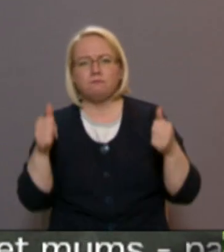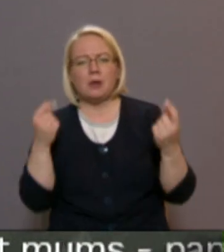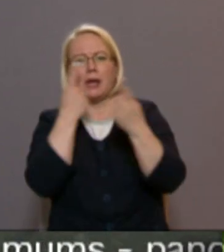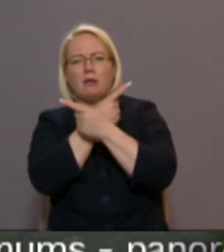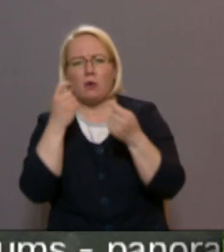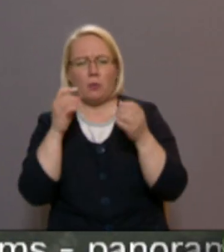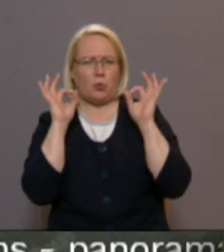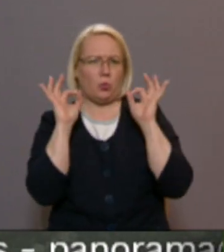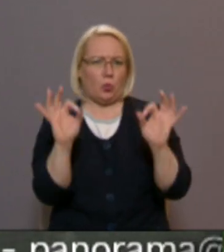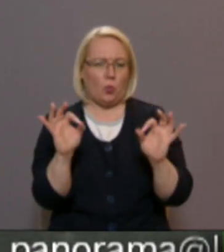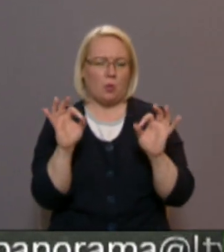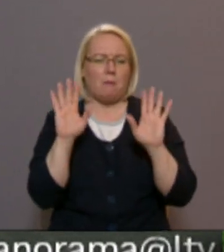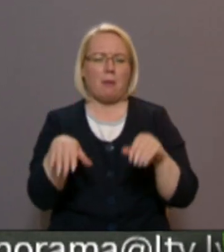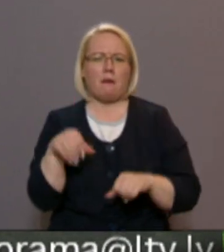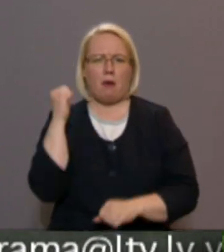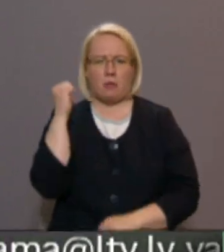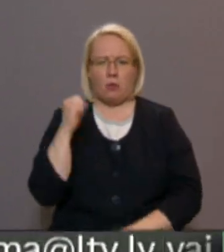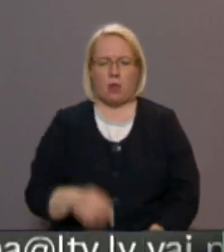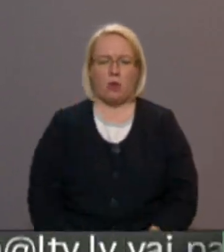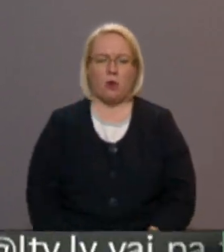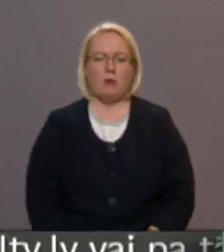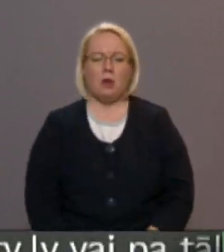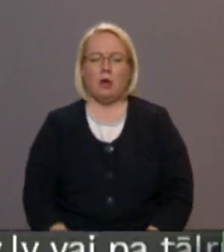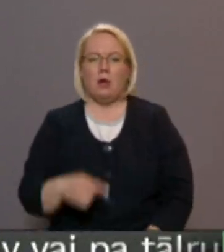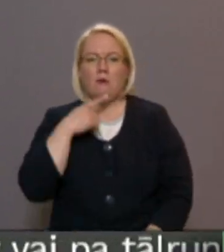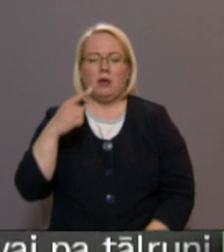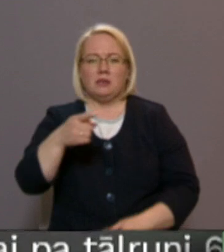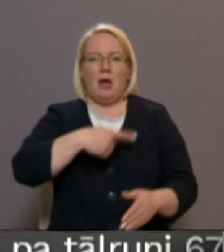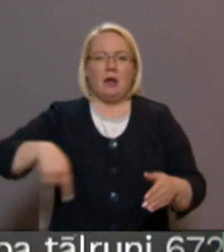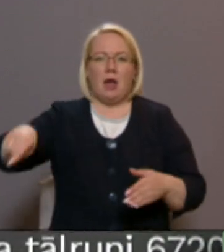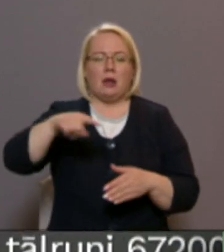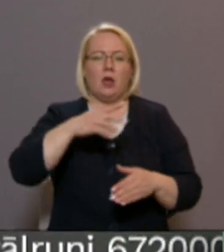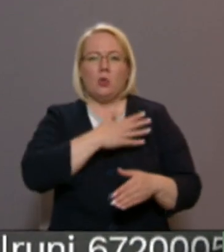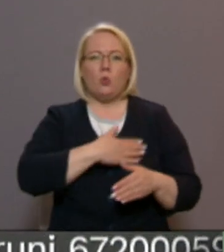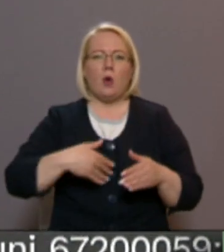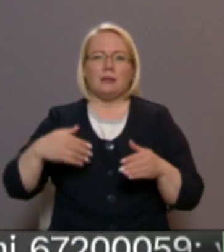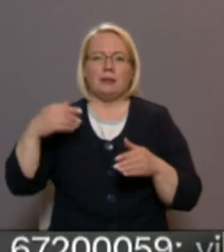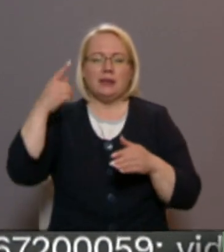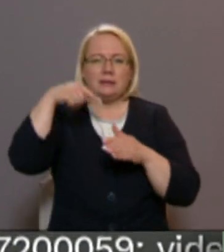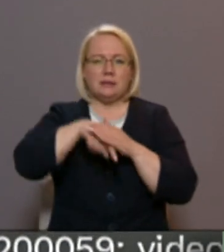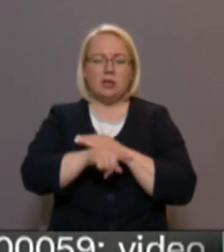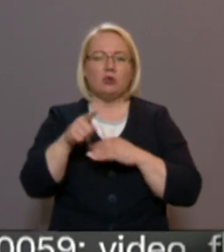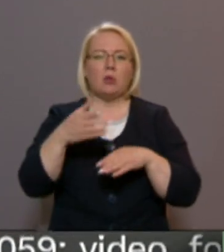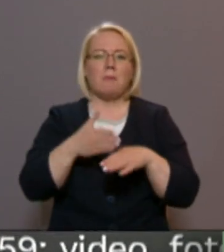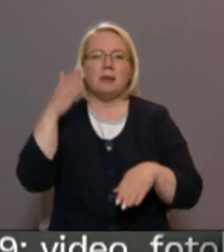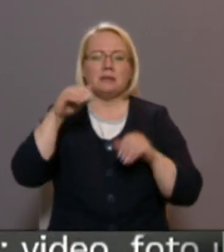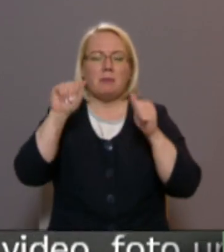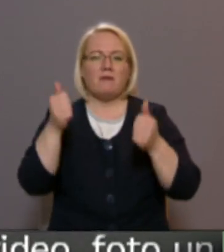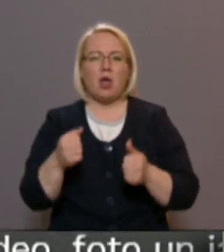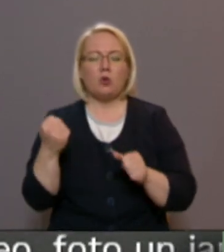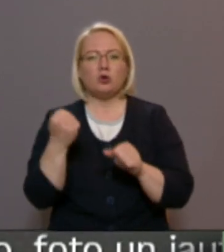informācija par iespējamo apdraudējumu. Karjeras ir diezgan dzīšta, tāpēc arī šis bīstamī beidojās, ka